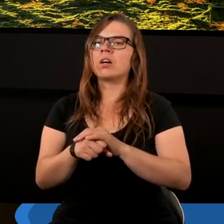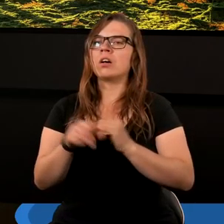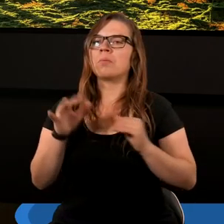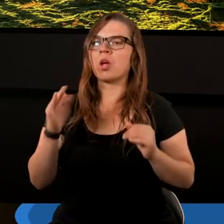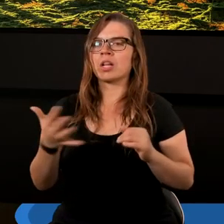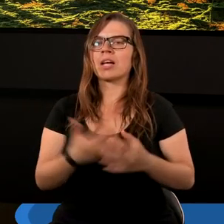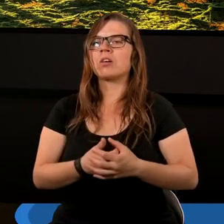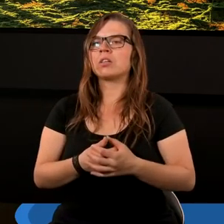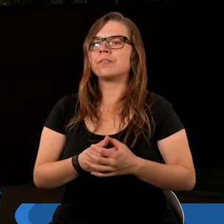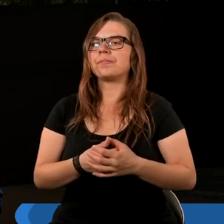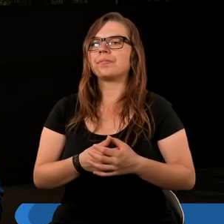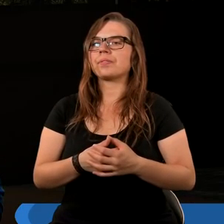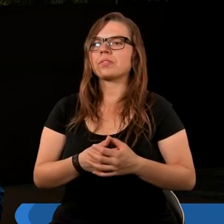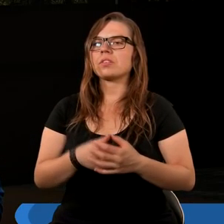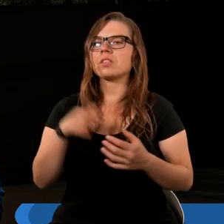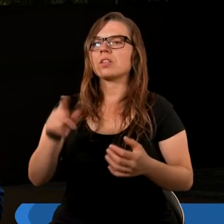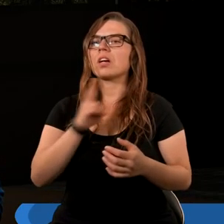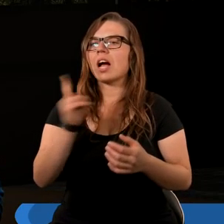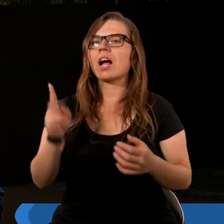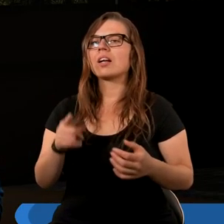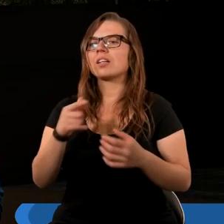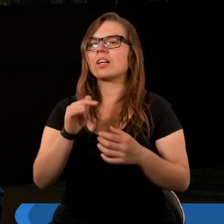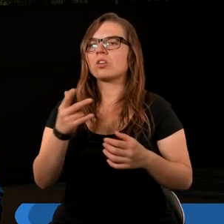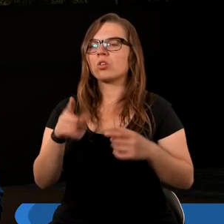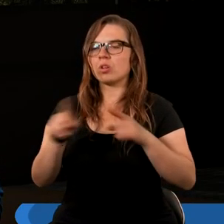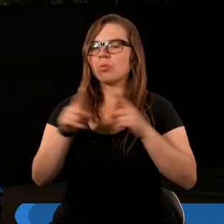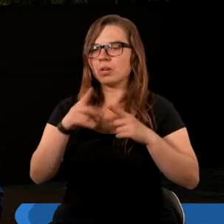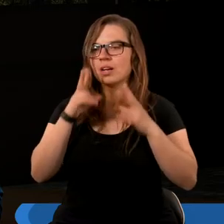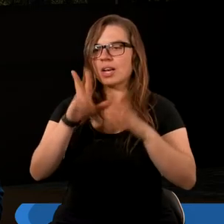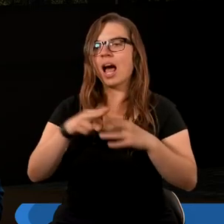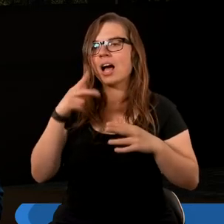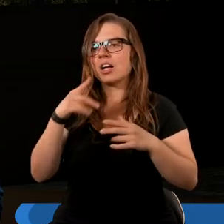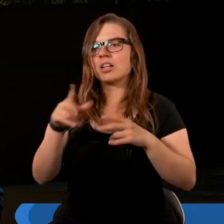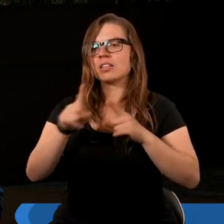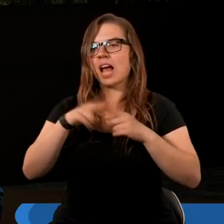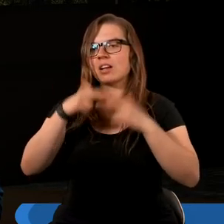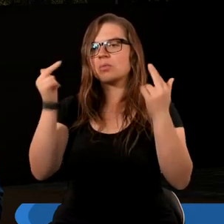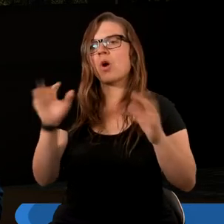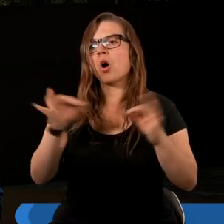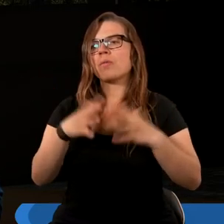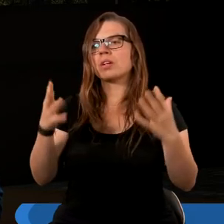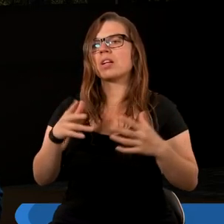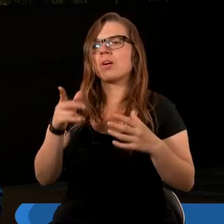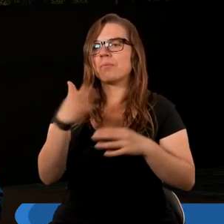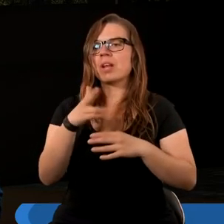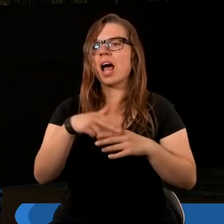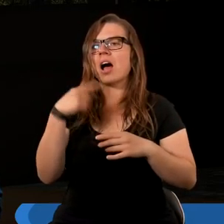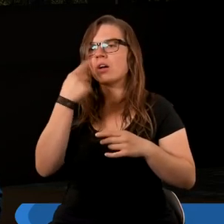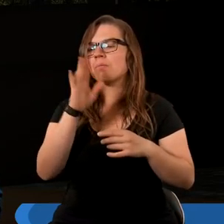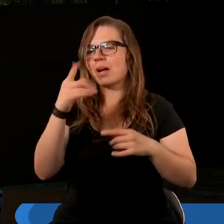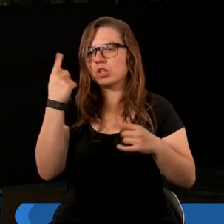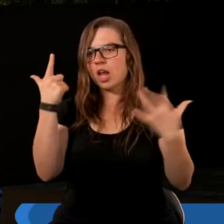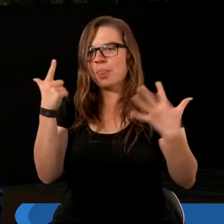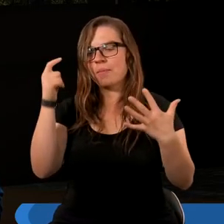piątego. I ukazał się drugi znak na niebie, oto ogromny rudy smog mający